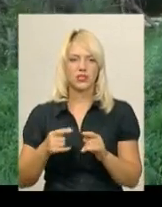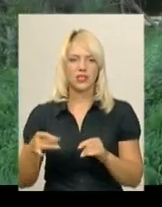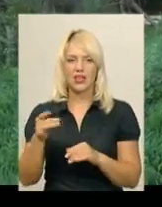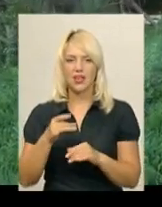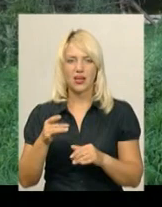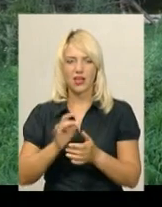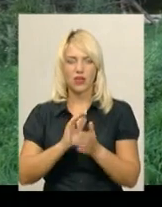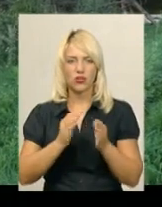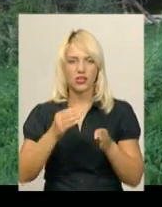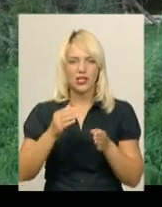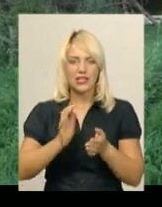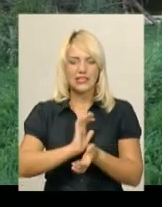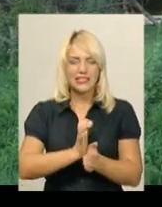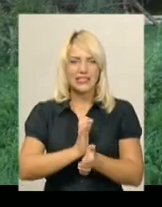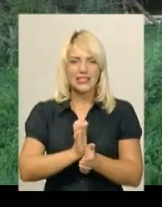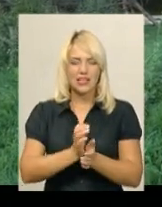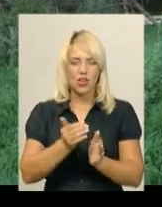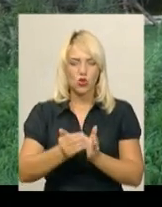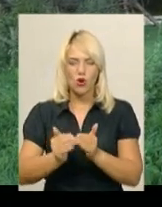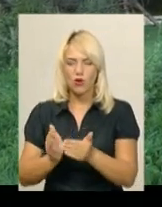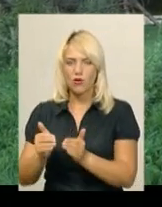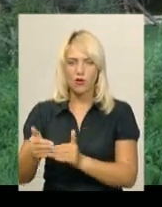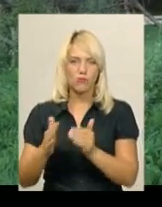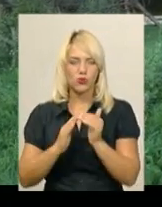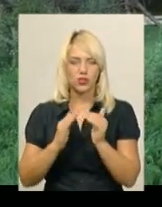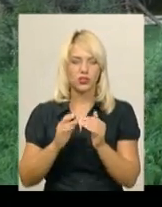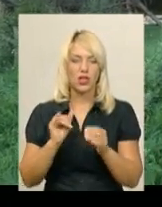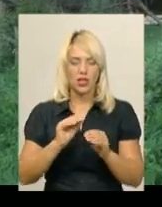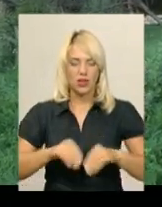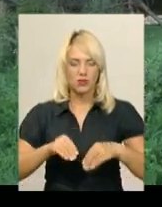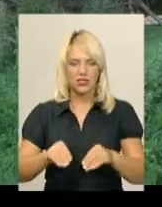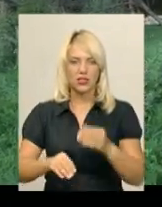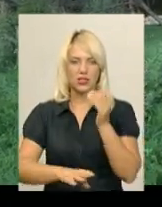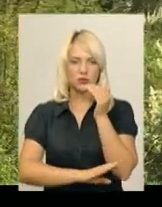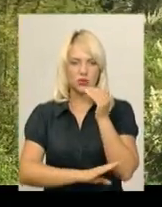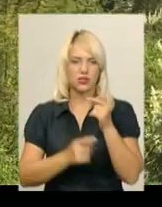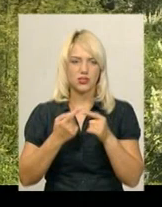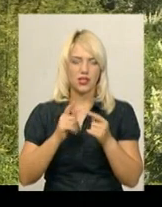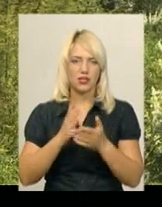щільно, будинок-будинок, і відстоювати певні зелені насадження – це права мешканців.